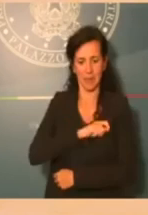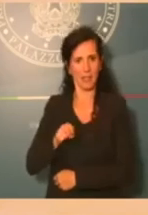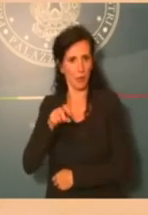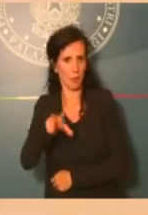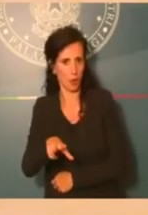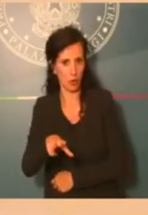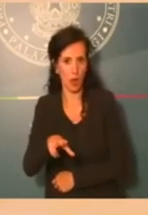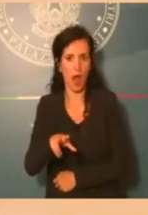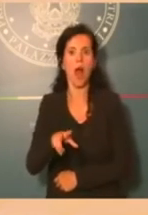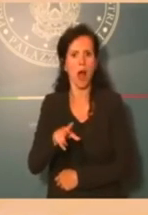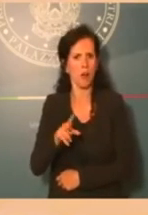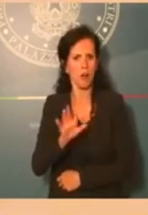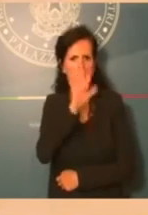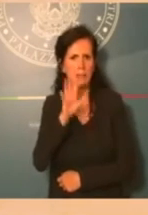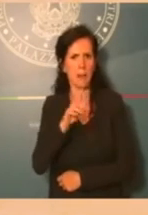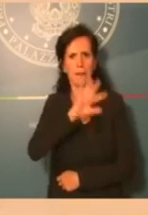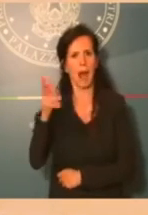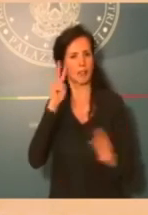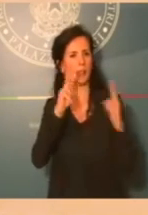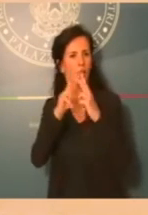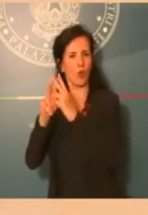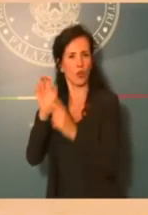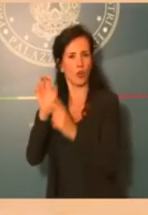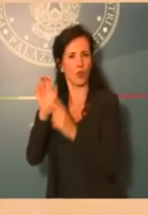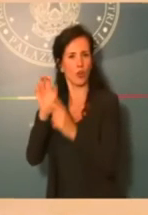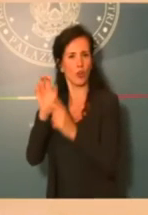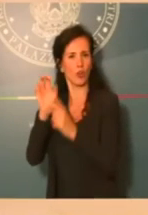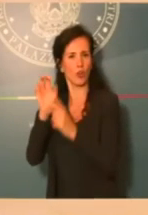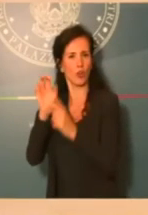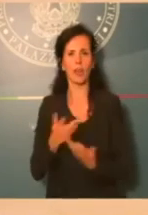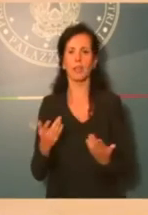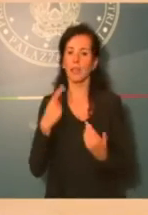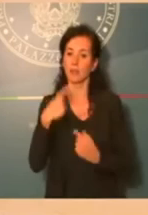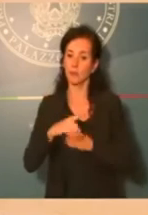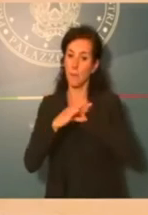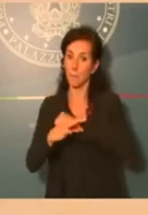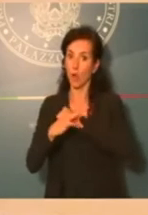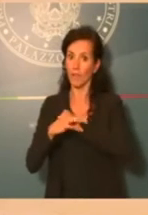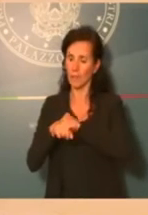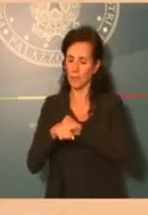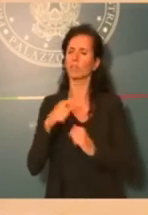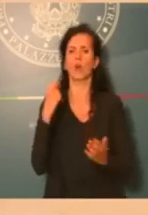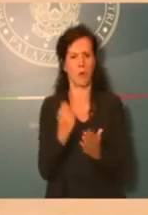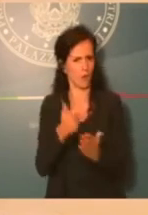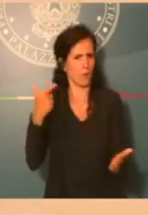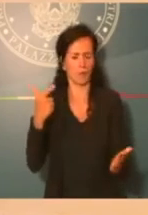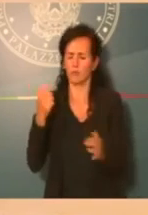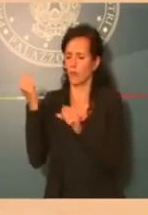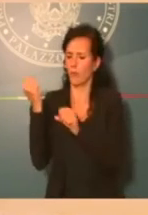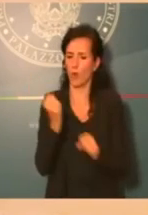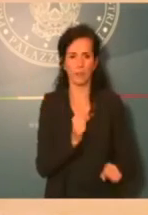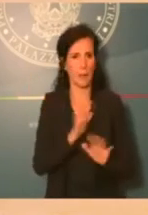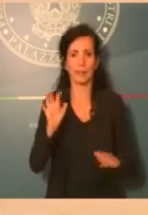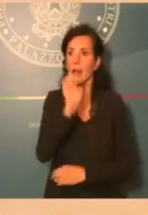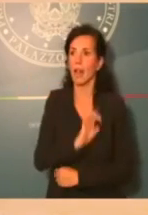di altri incontri europei. Volevo sapere se questo provvedimento è fondamentale da portare in Europa